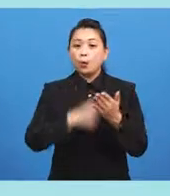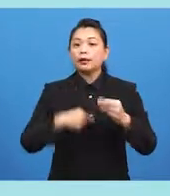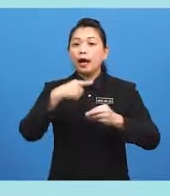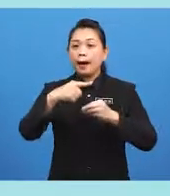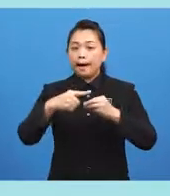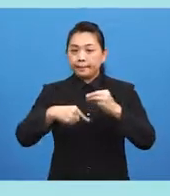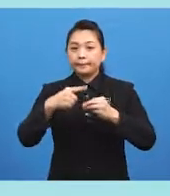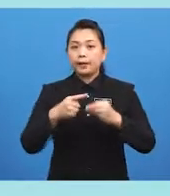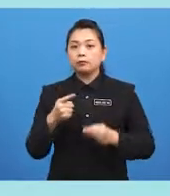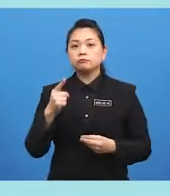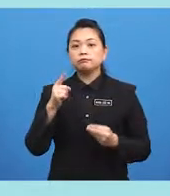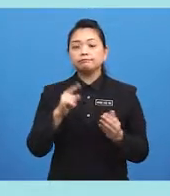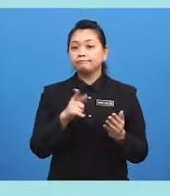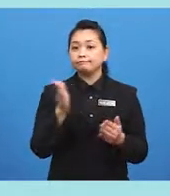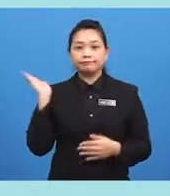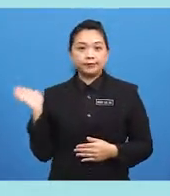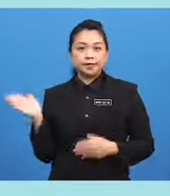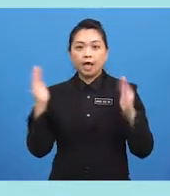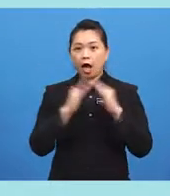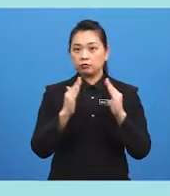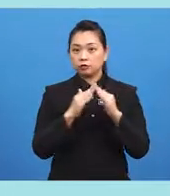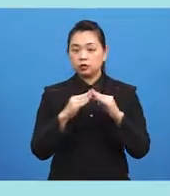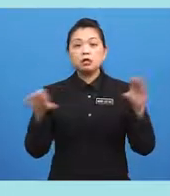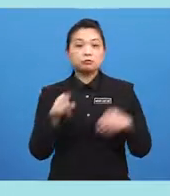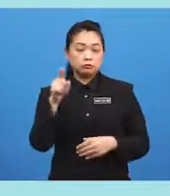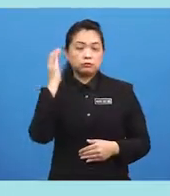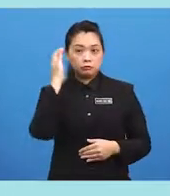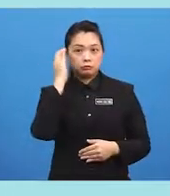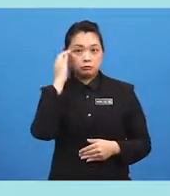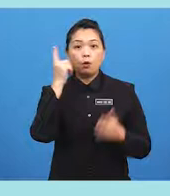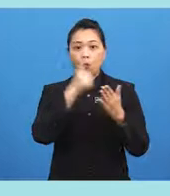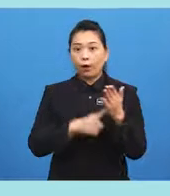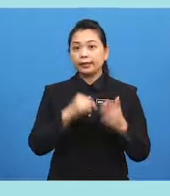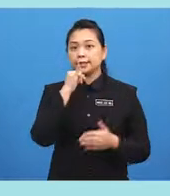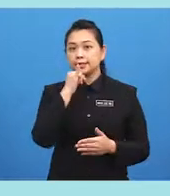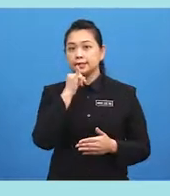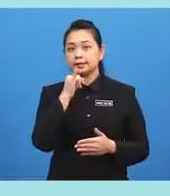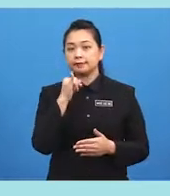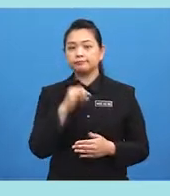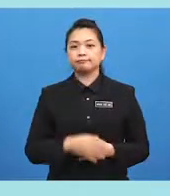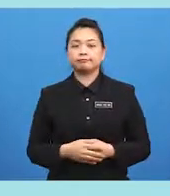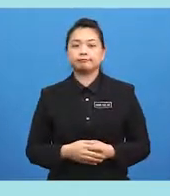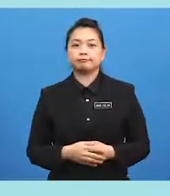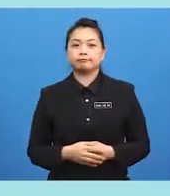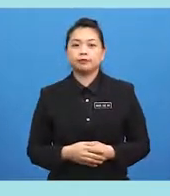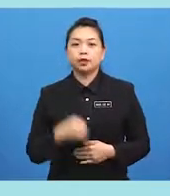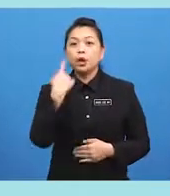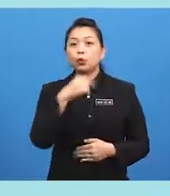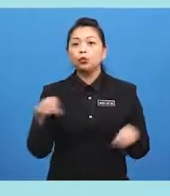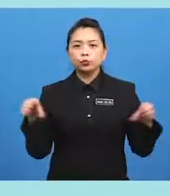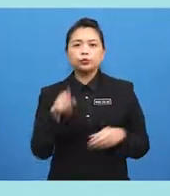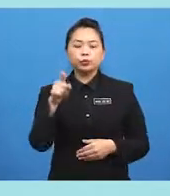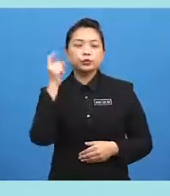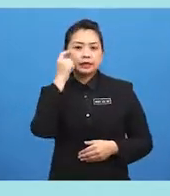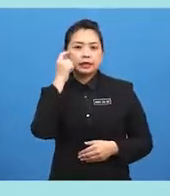about... ...this house? Do you know... ...what is it? Who do you